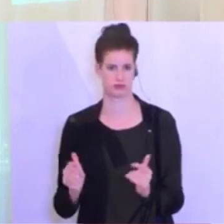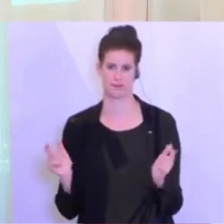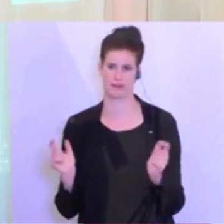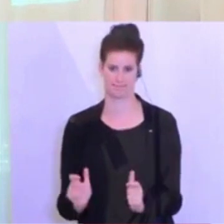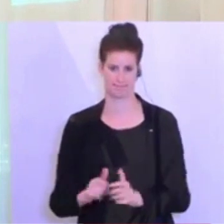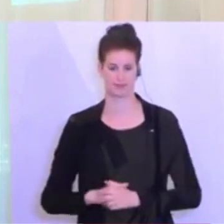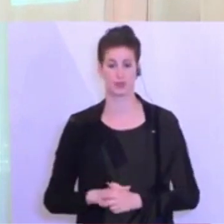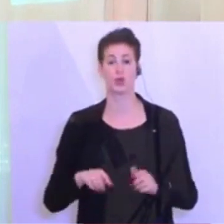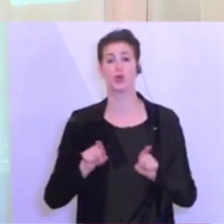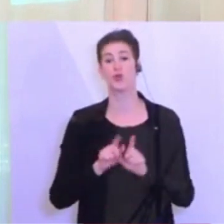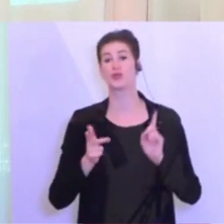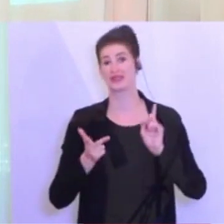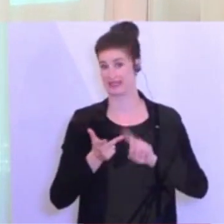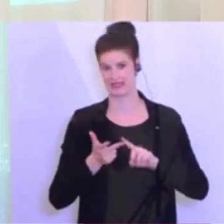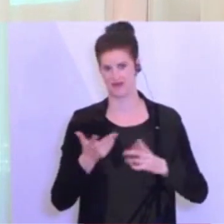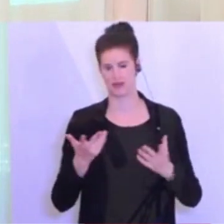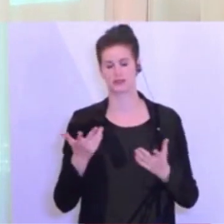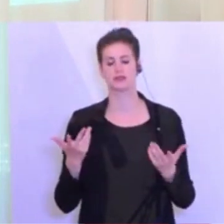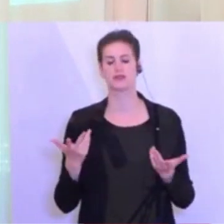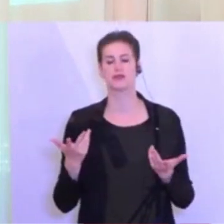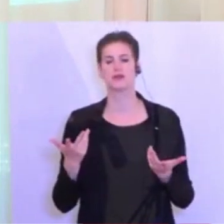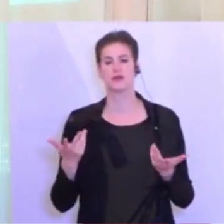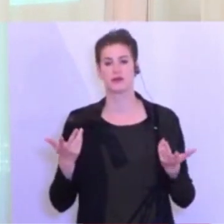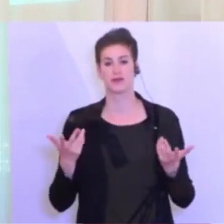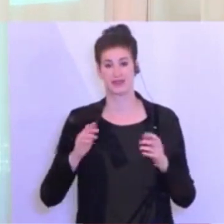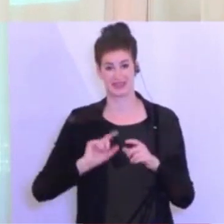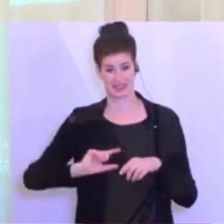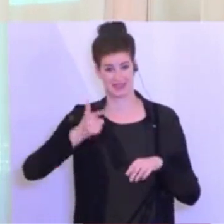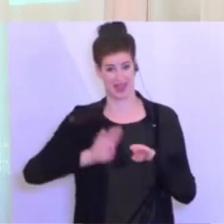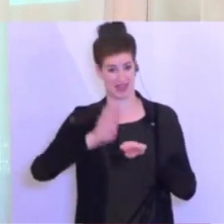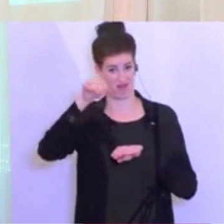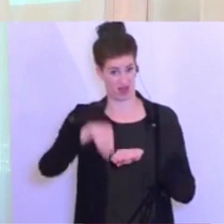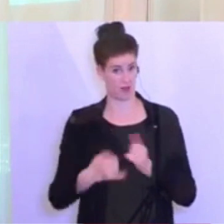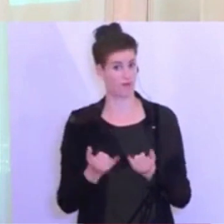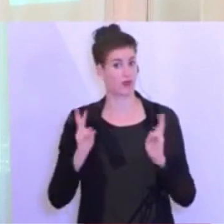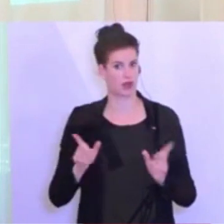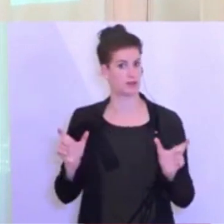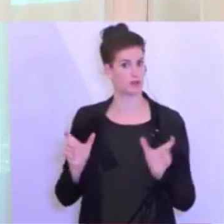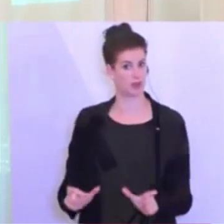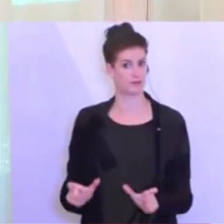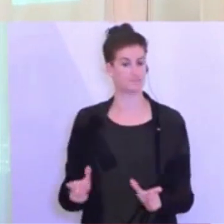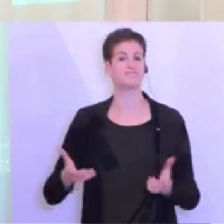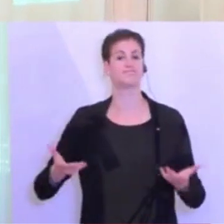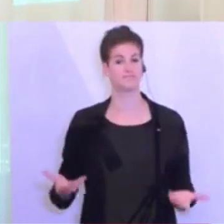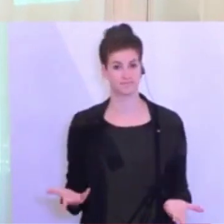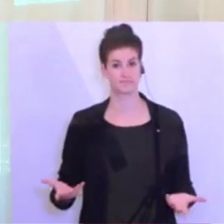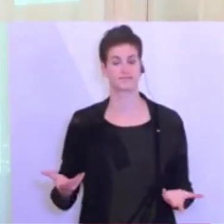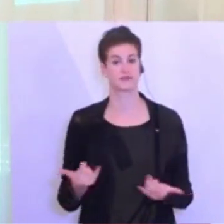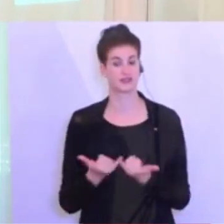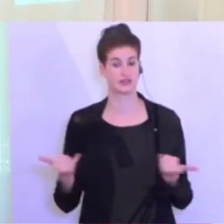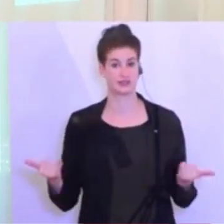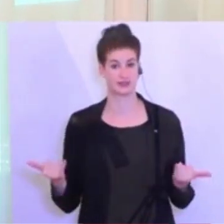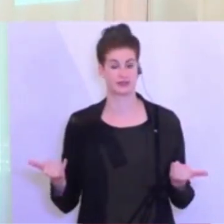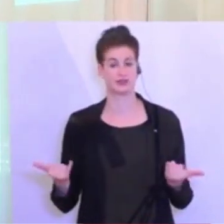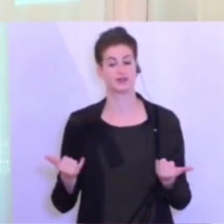dritte ist, verhindern können wir natürlich eine zweite Welle auch dann, wenn es zu Verschlechterungen kommt, dass wir